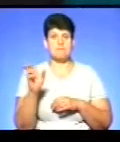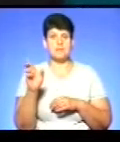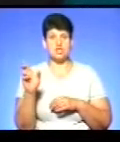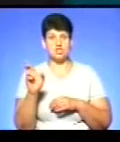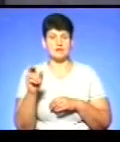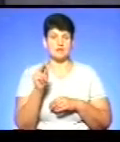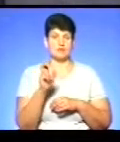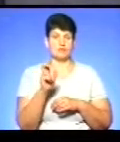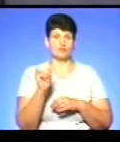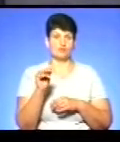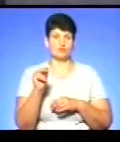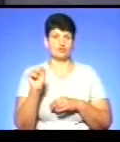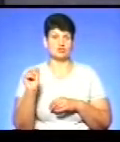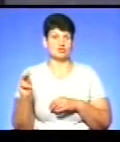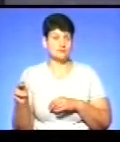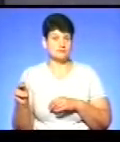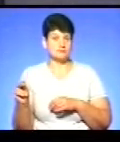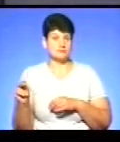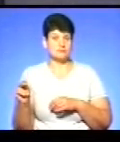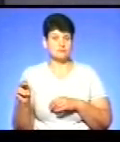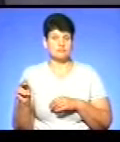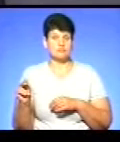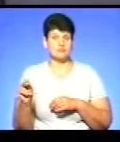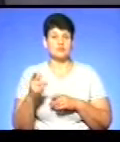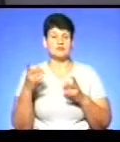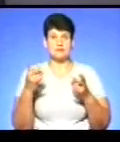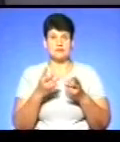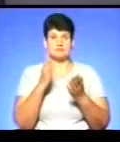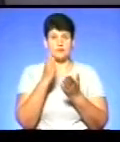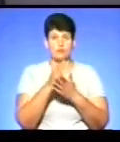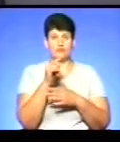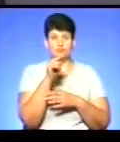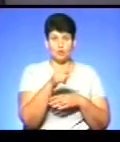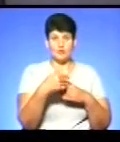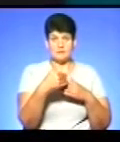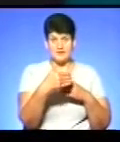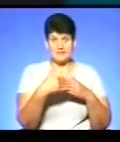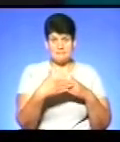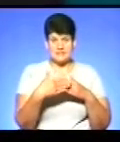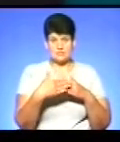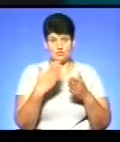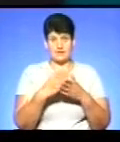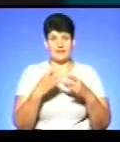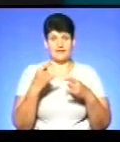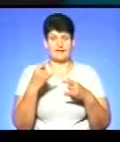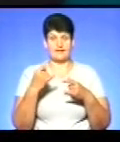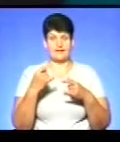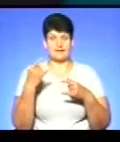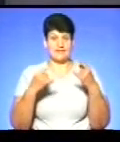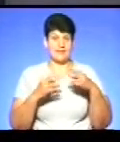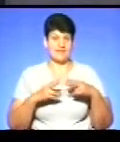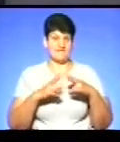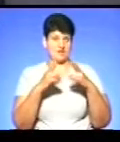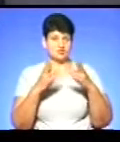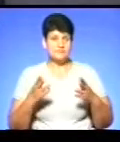і Бучич. Так що, в принципі, свої антенни, як кажуть, треба спрямовувати в той бік, де найближча до вас телевежа. Як ми вже